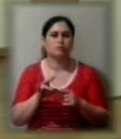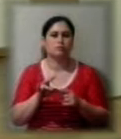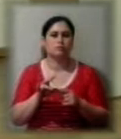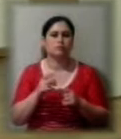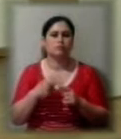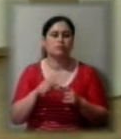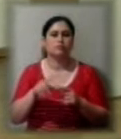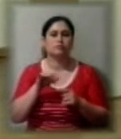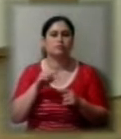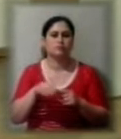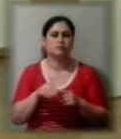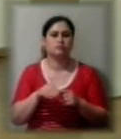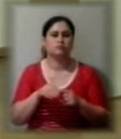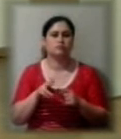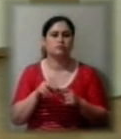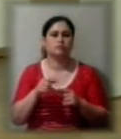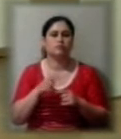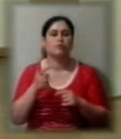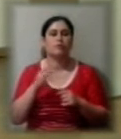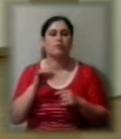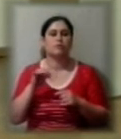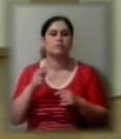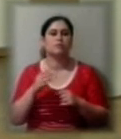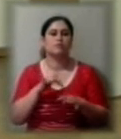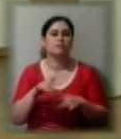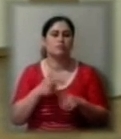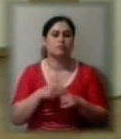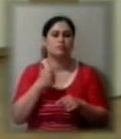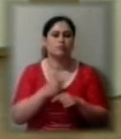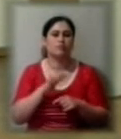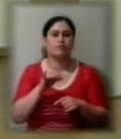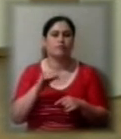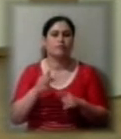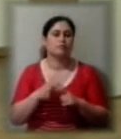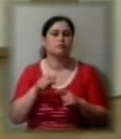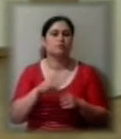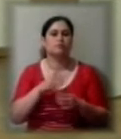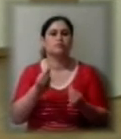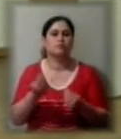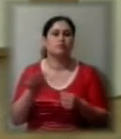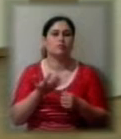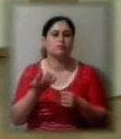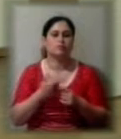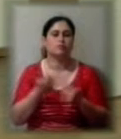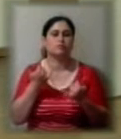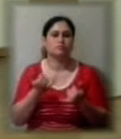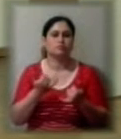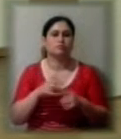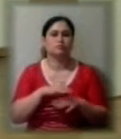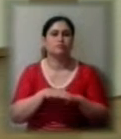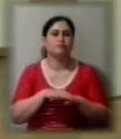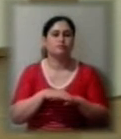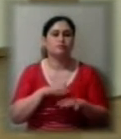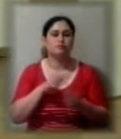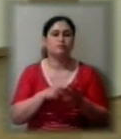підприємницької діяльності. Але з головною вимогою, щоб ці гроші, які сьогодні ринки, ринкові містечки, повинні були